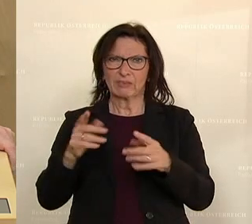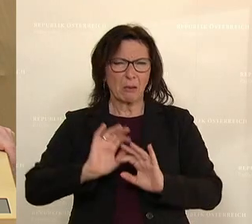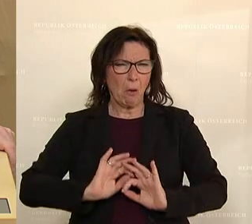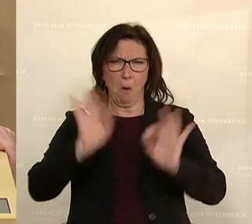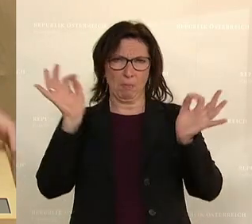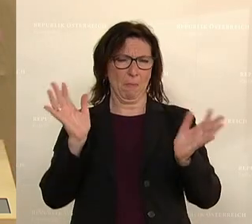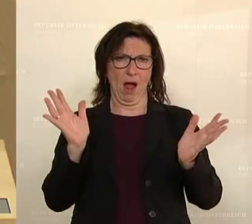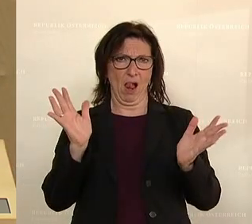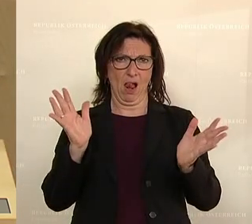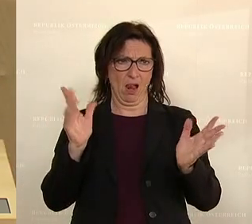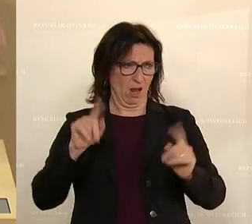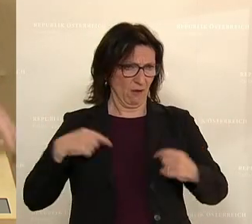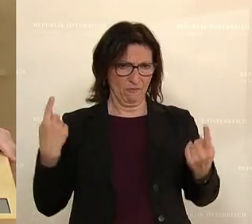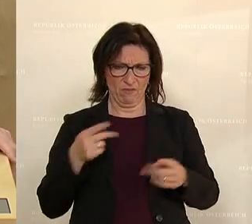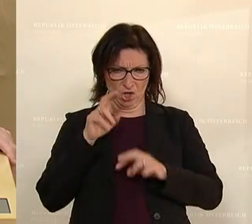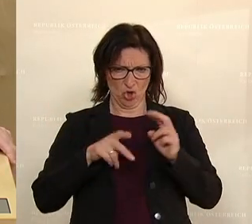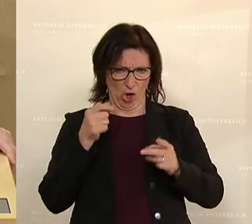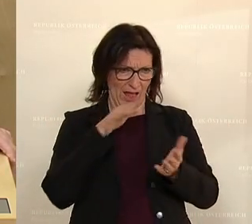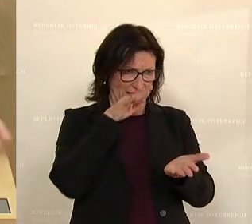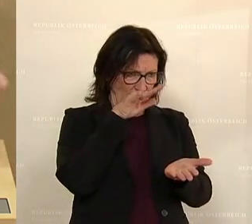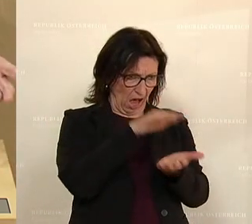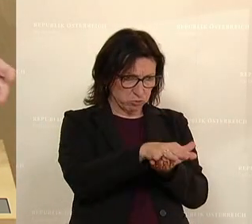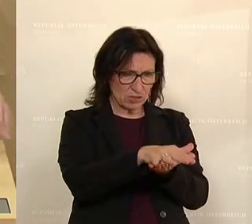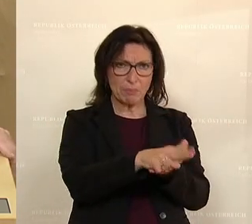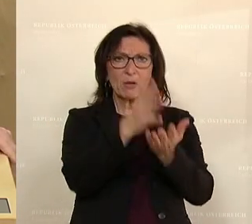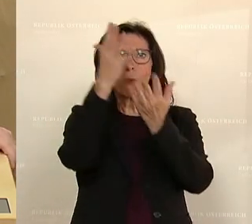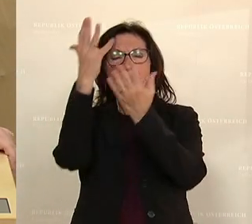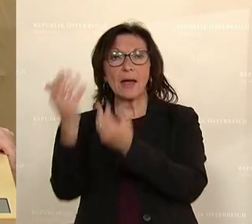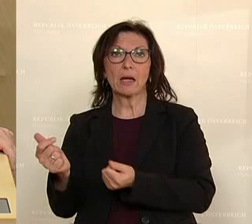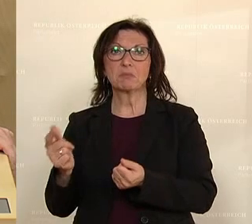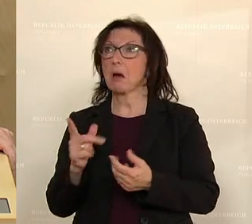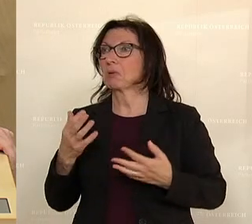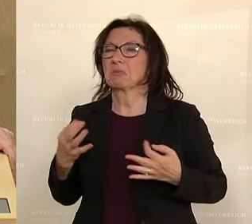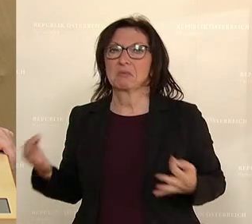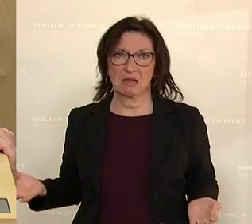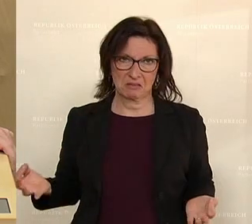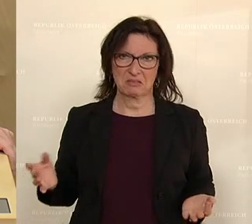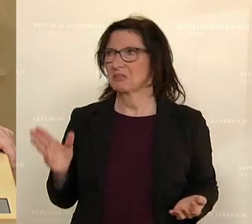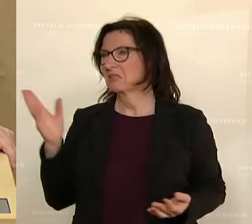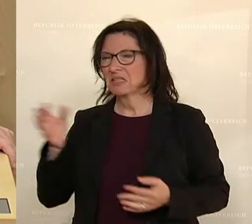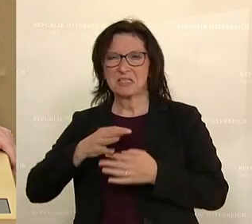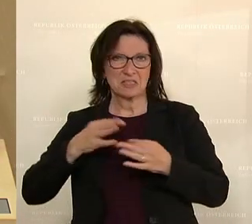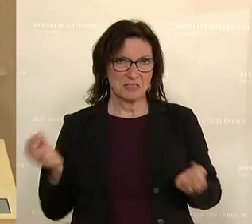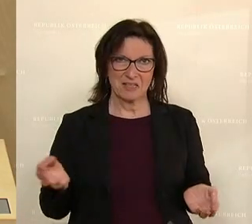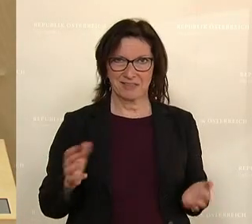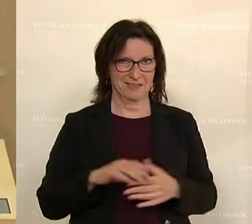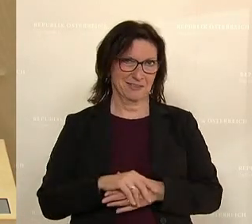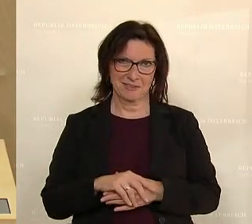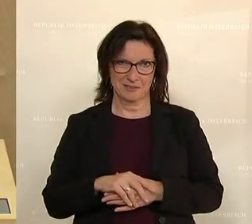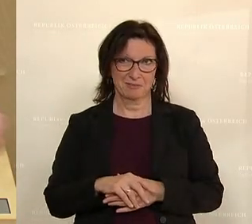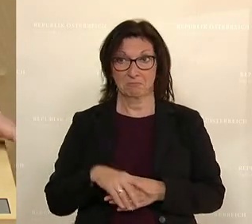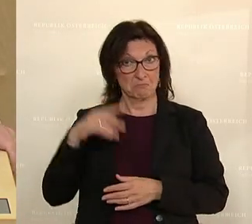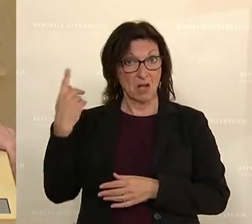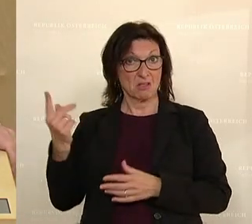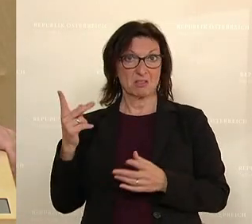heraus von dem, was wir an Steuergeldern reinstecken. Nichts davon bringen Sie hier als an sich zuständige